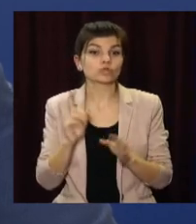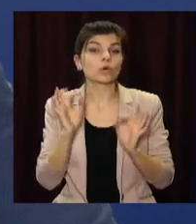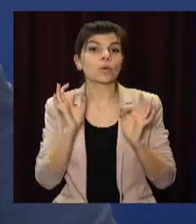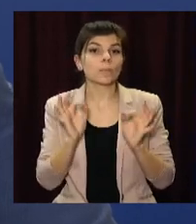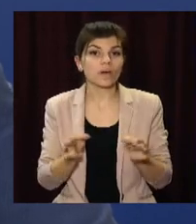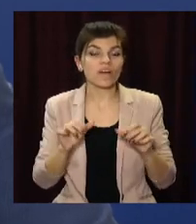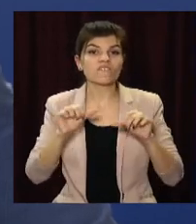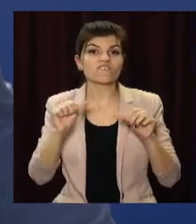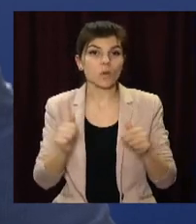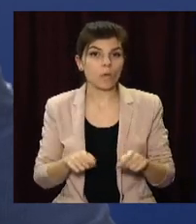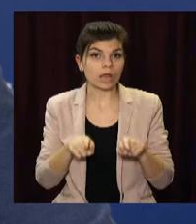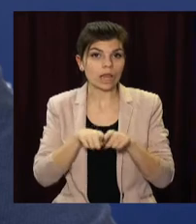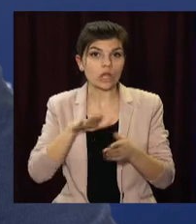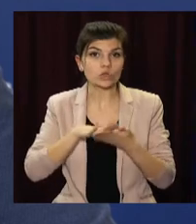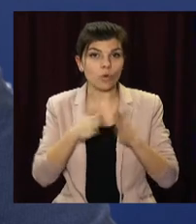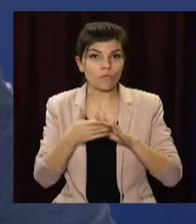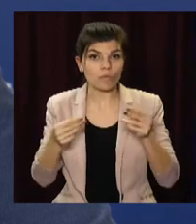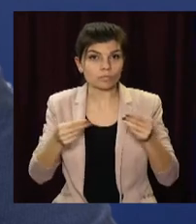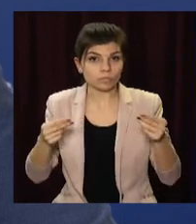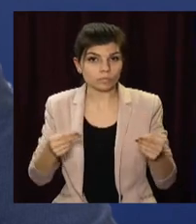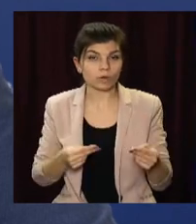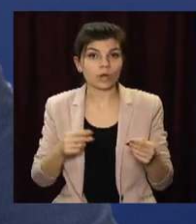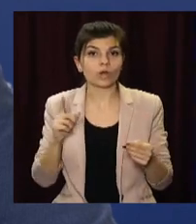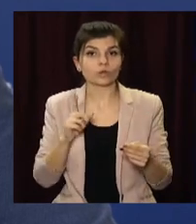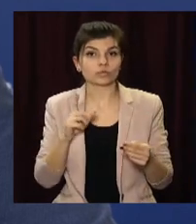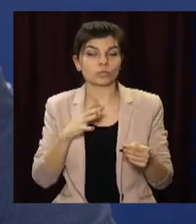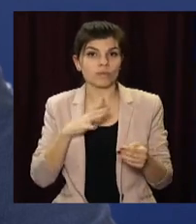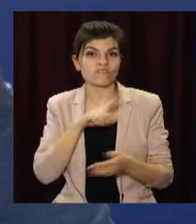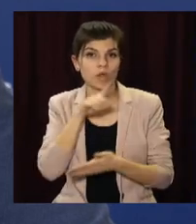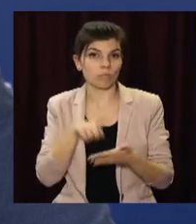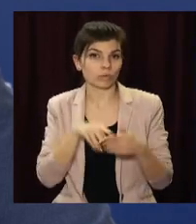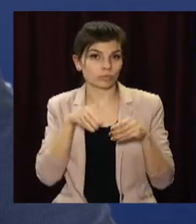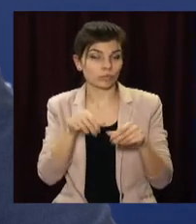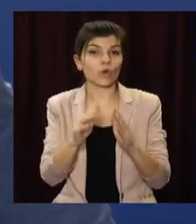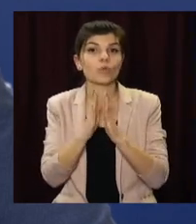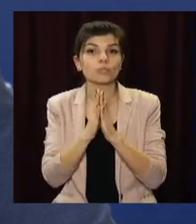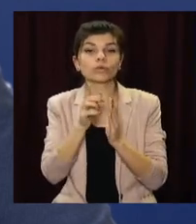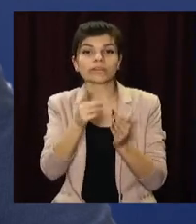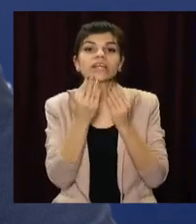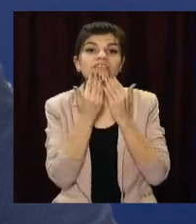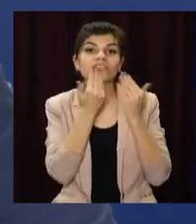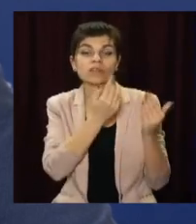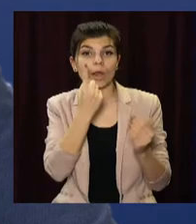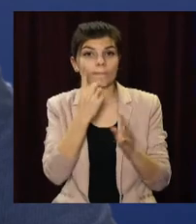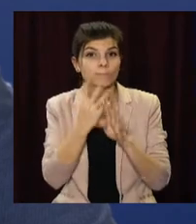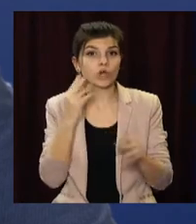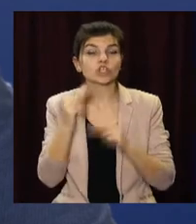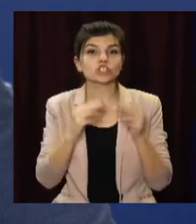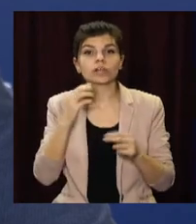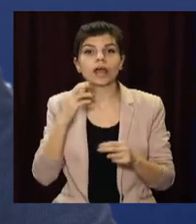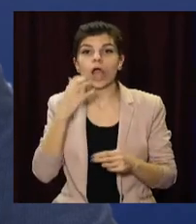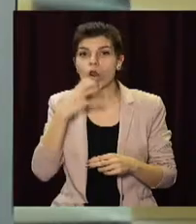щодо оперативного вирішення питання. Тому просимо звертатися, по-перше, через гречу лінію, або безпосередньо на наш сайт «Простір